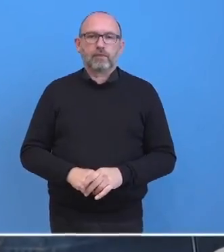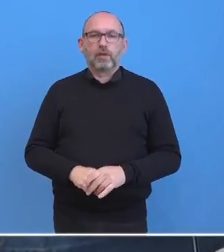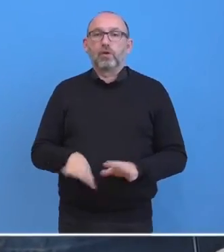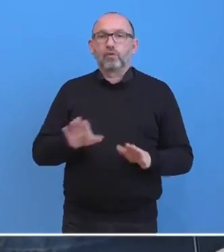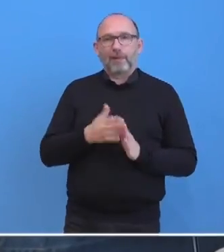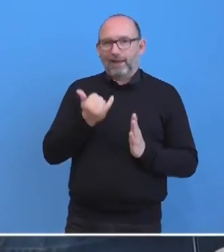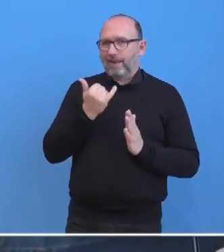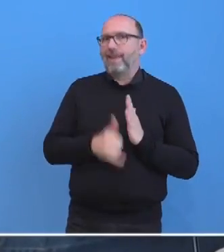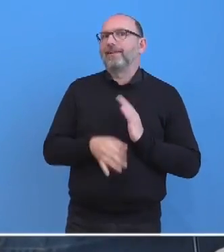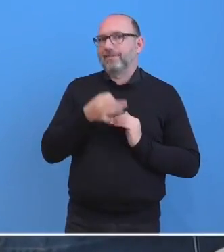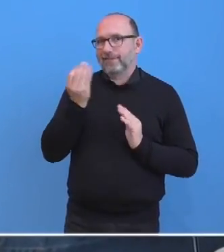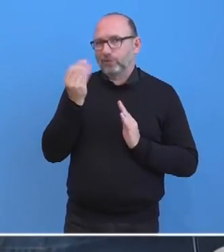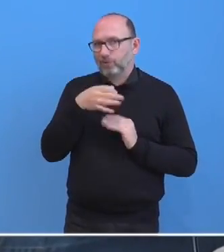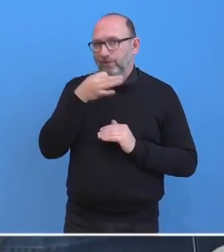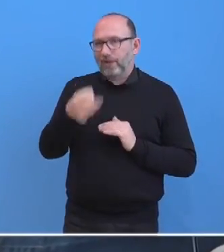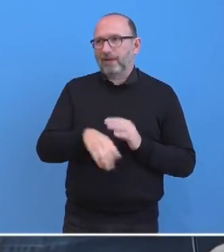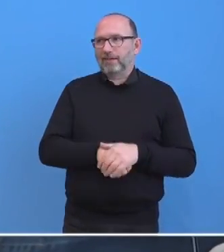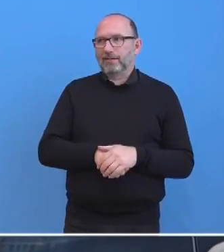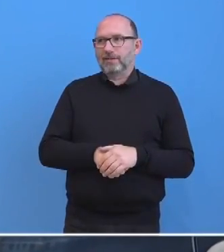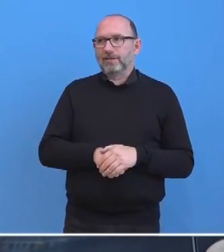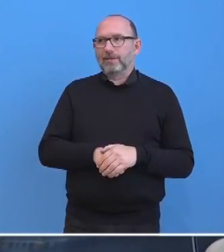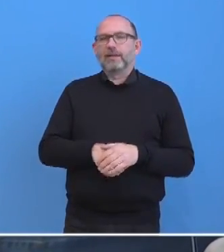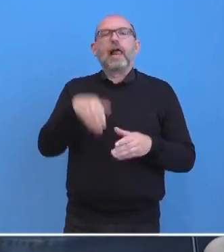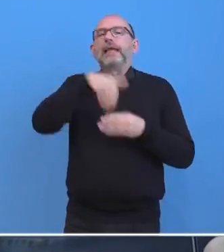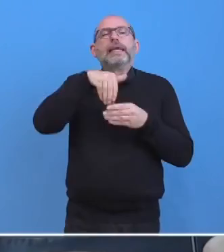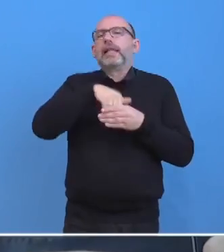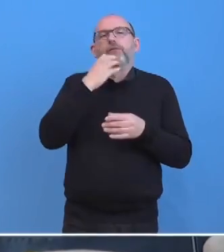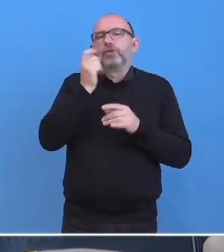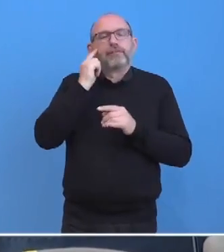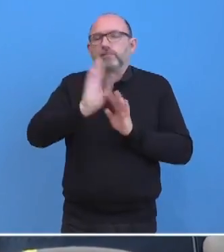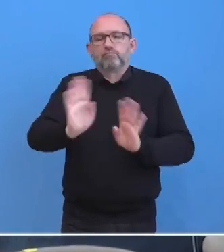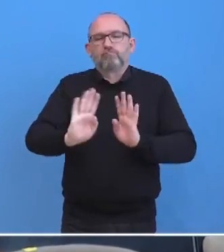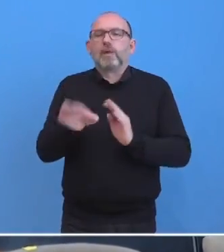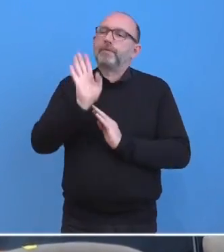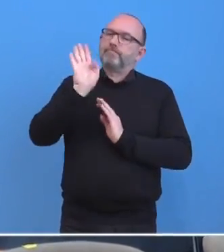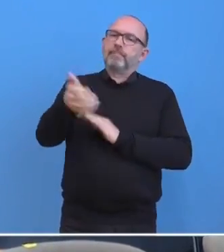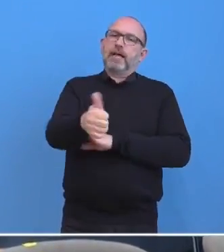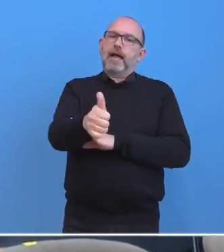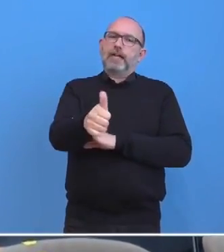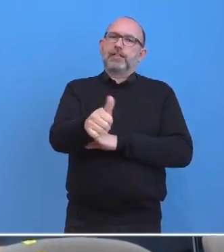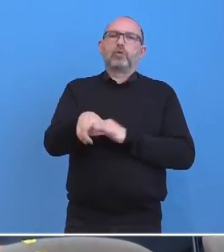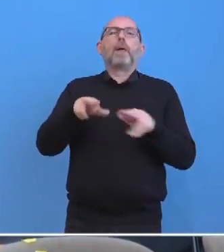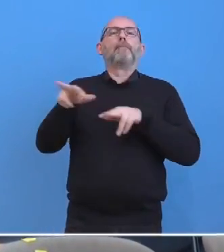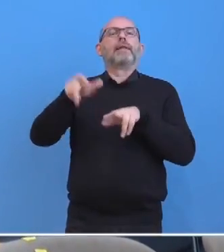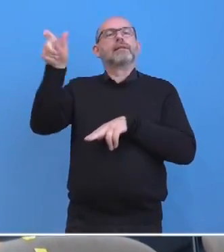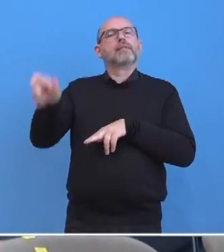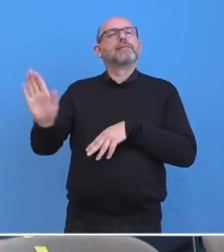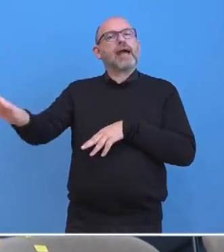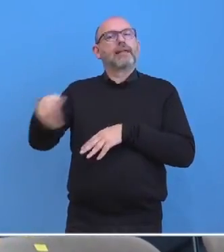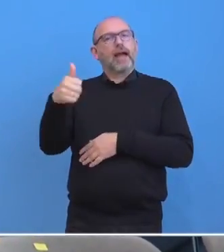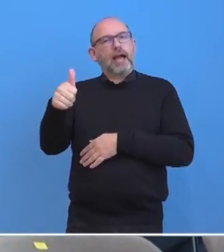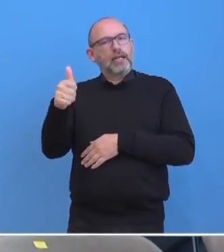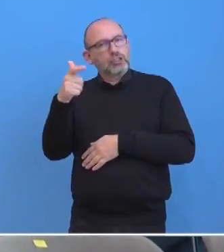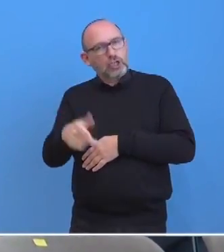letzte. Ja, okay. Den Inhalt will ich nicht, aber Ihre Einschätzung oder die Einschätzung des Ministers, ob und